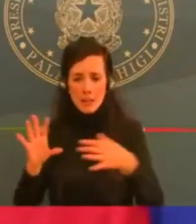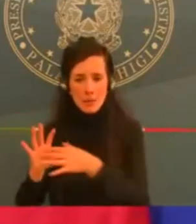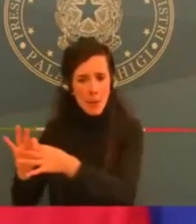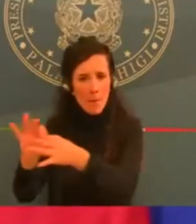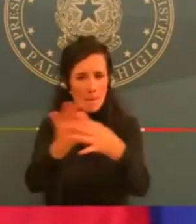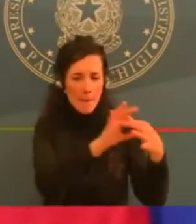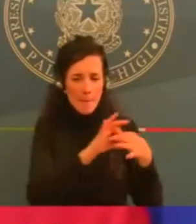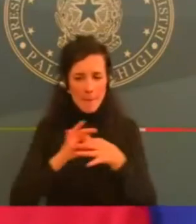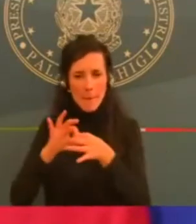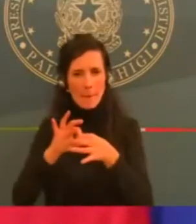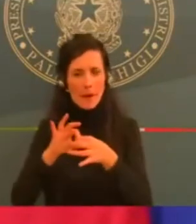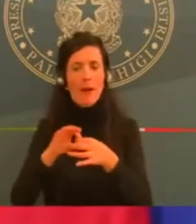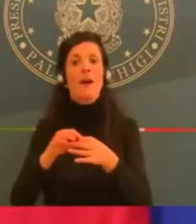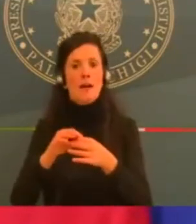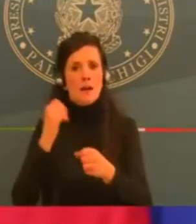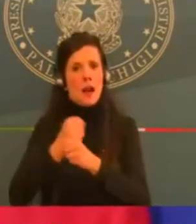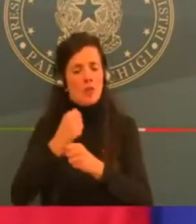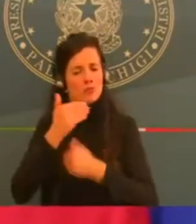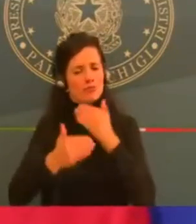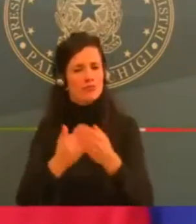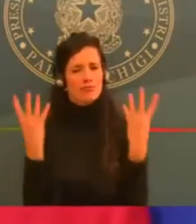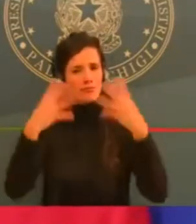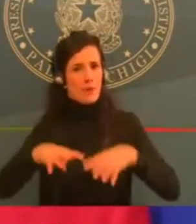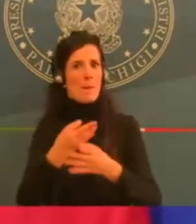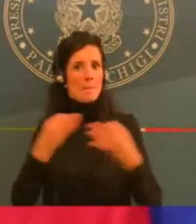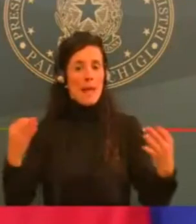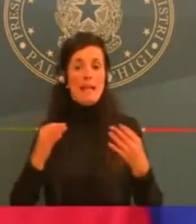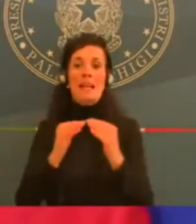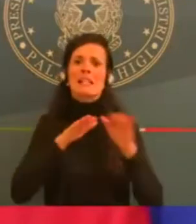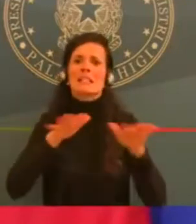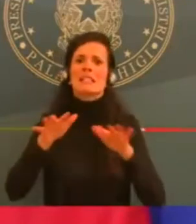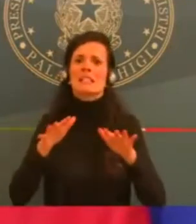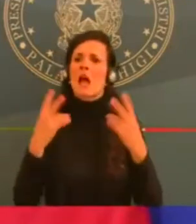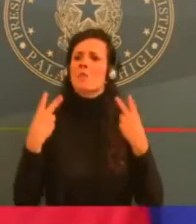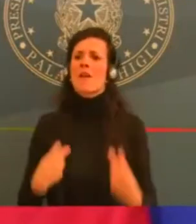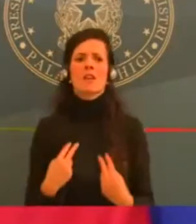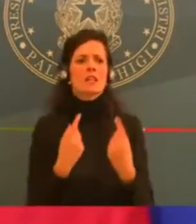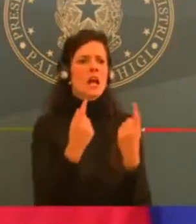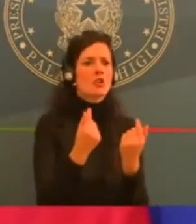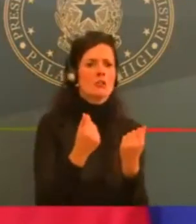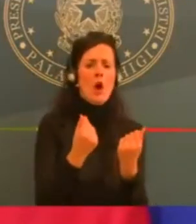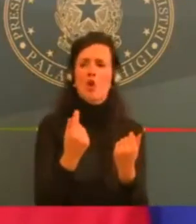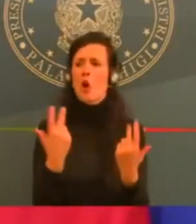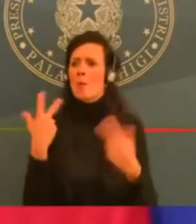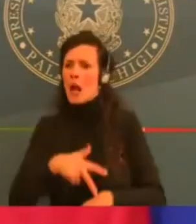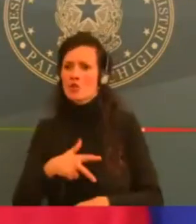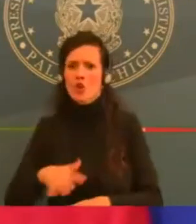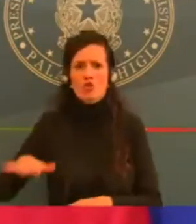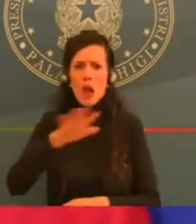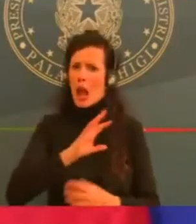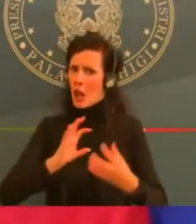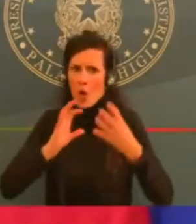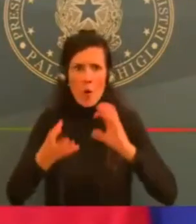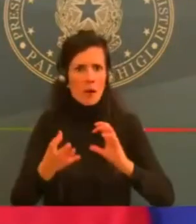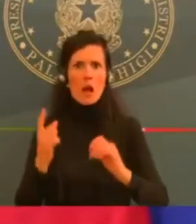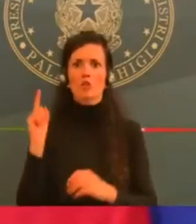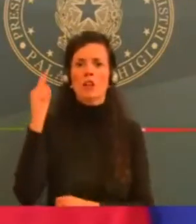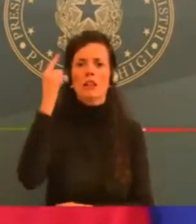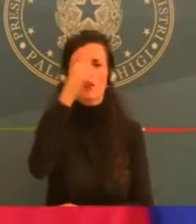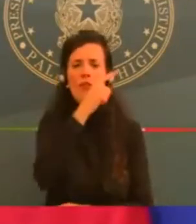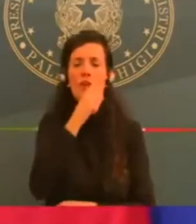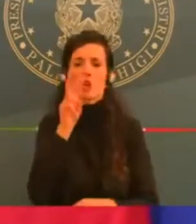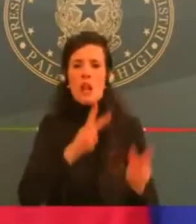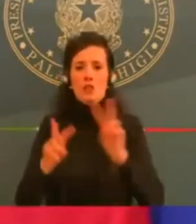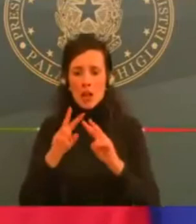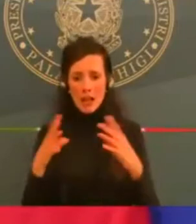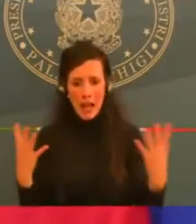integrare il sistema dei trasporti, in questo caso scolastico, con la differenziazione degli orari, le esigenze delle comunità